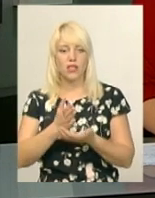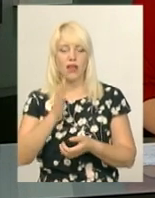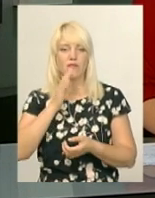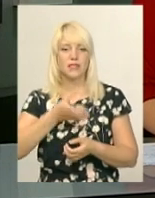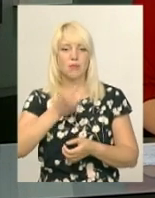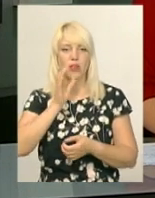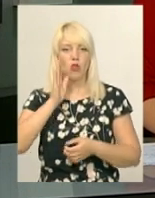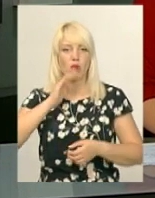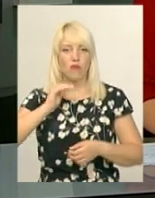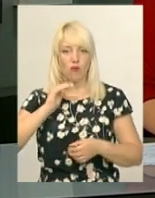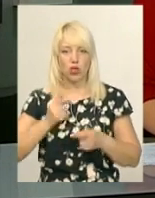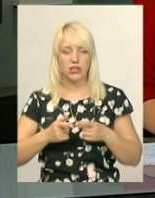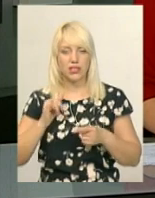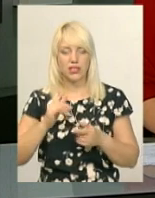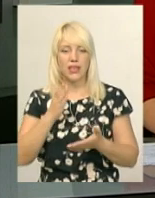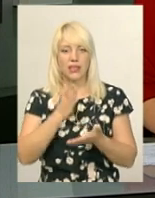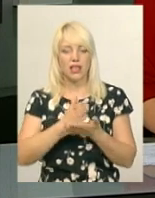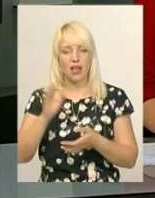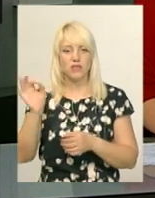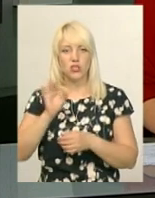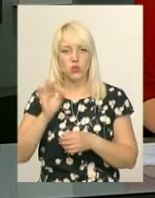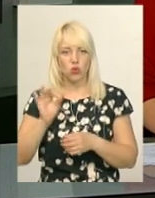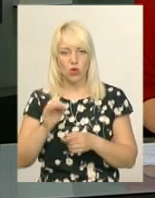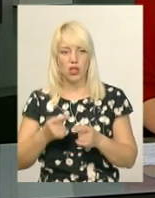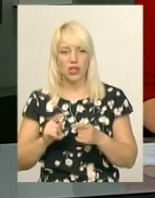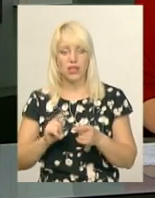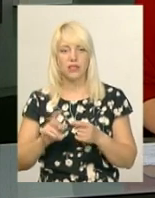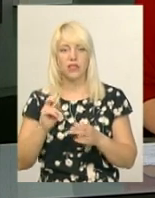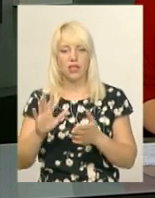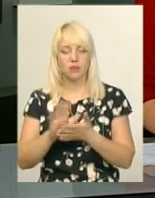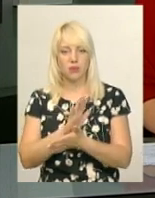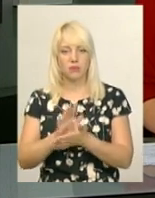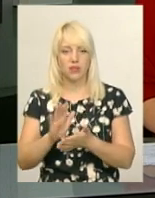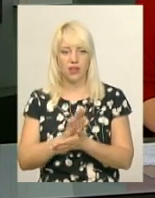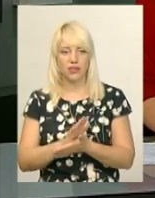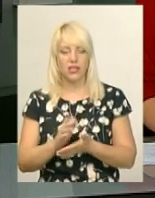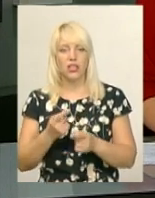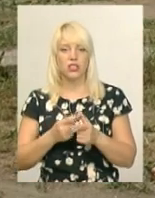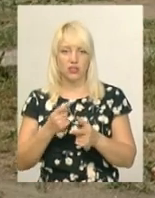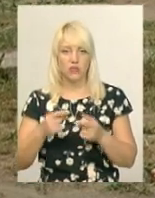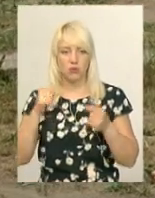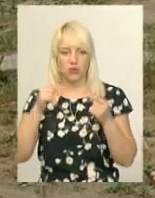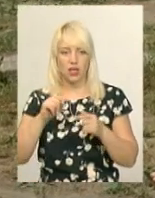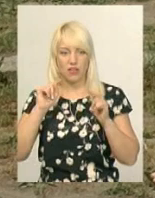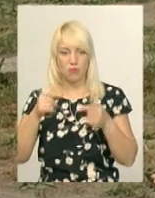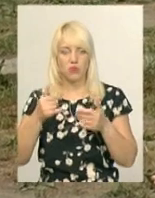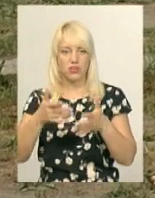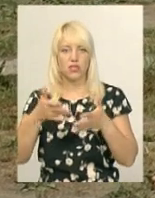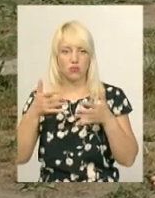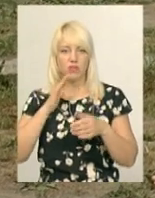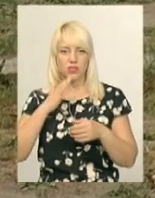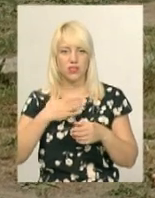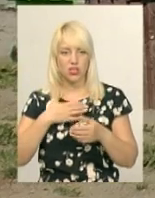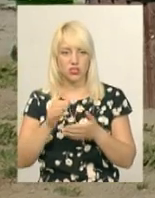сміття і туалетів. Чи дотримані ці вимоги на міському пляжі сьогодні з'ясувала і наша Світлана Русіна. Хмельничанин Казимір